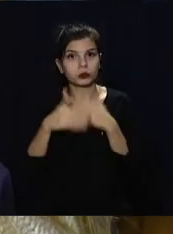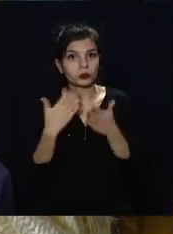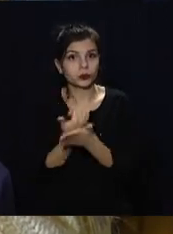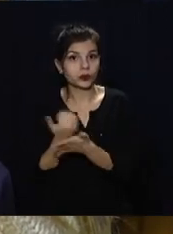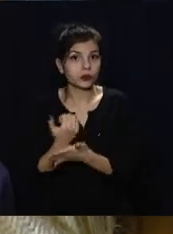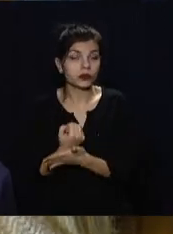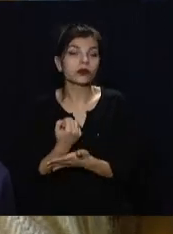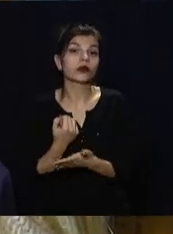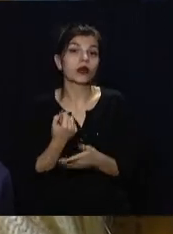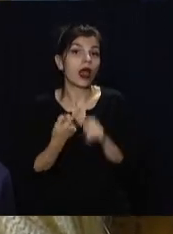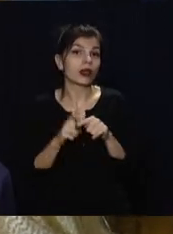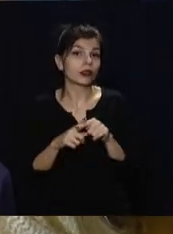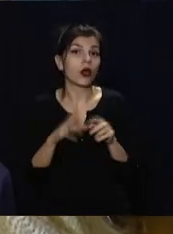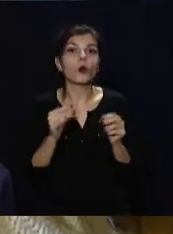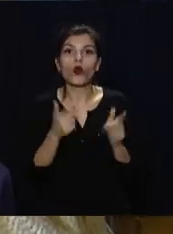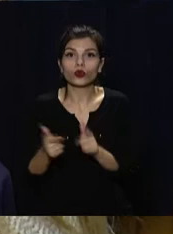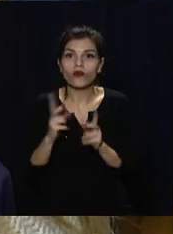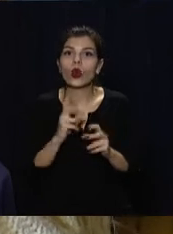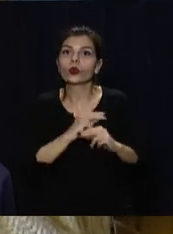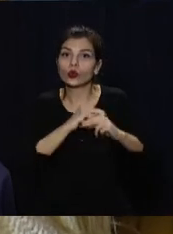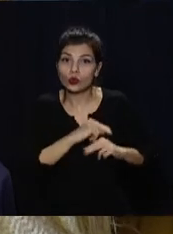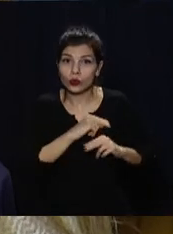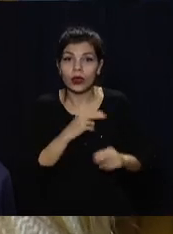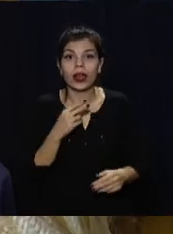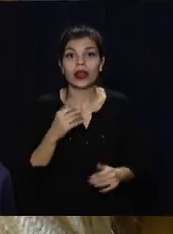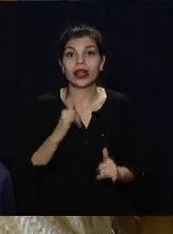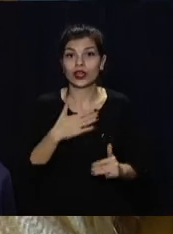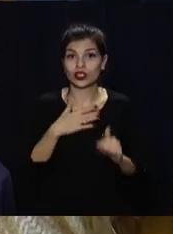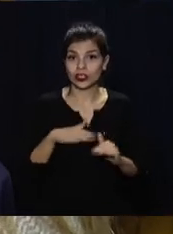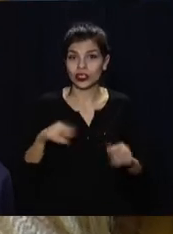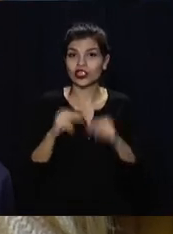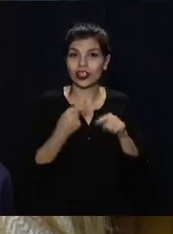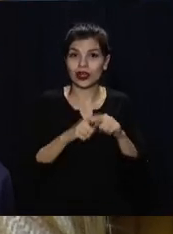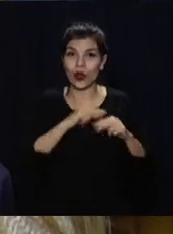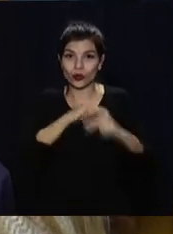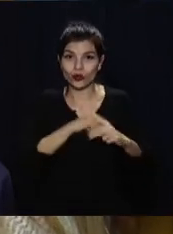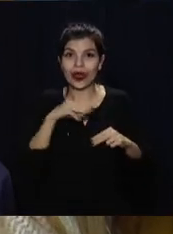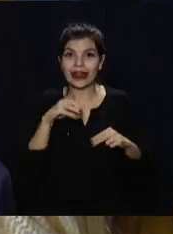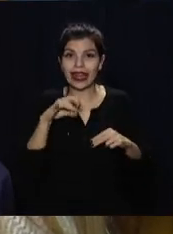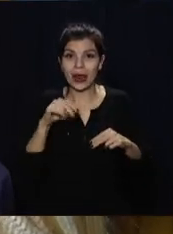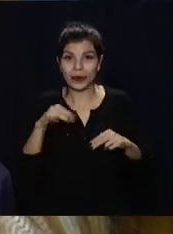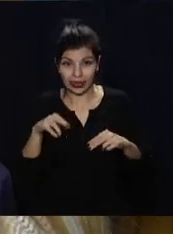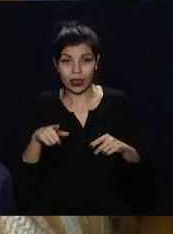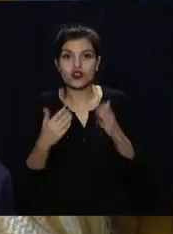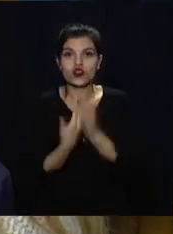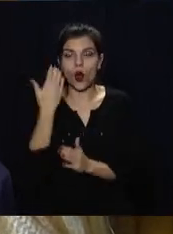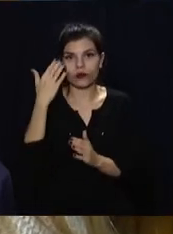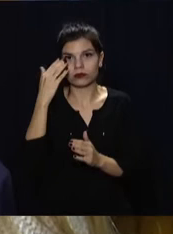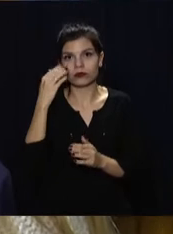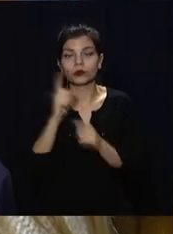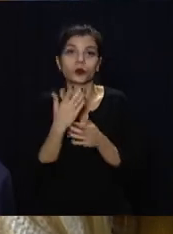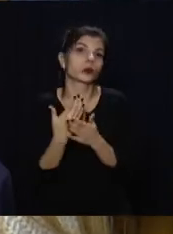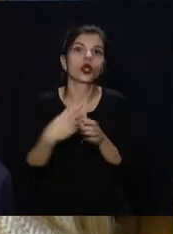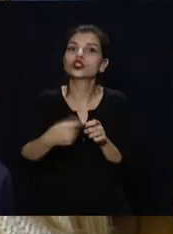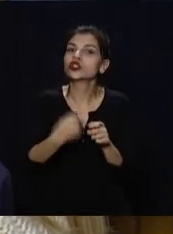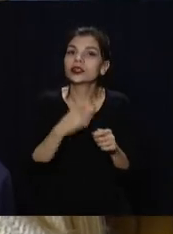Це ще і підготовка к труду. Тобто для наших хлопців через таку трудотерапію вони получають нові навыки. Наприклад, шитье для